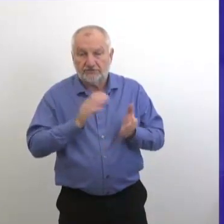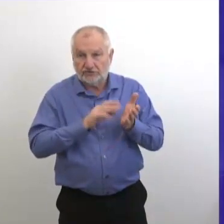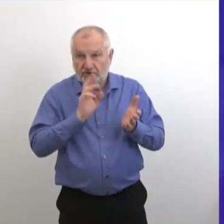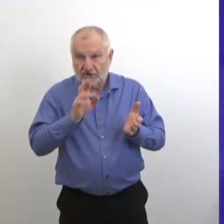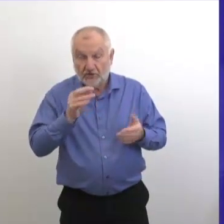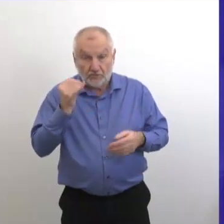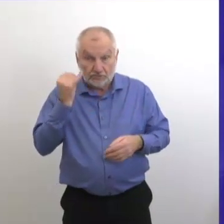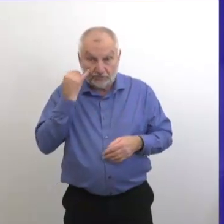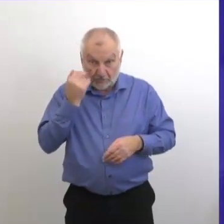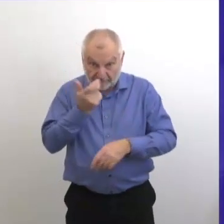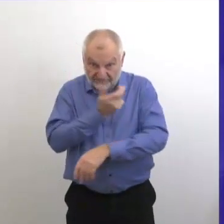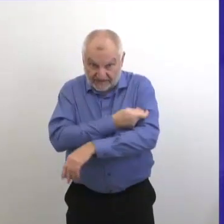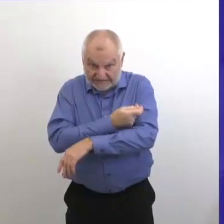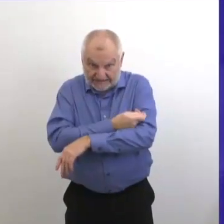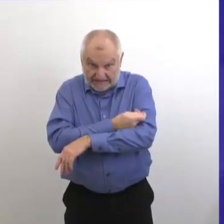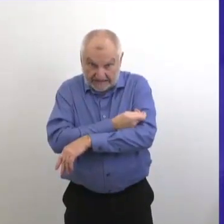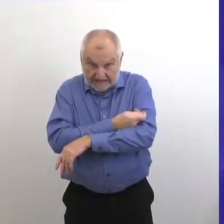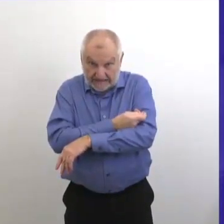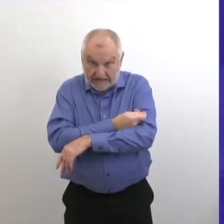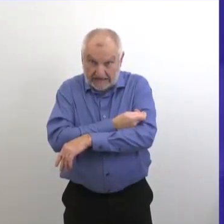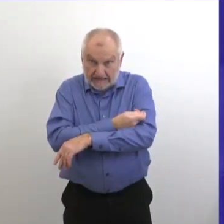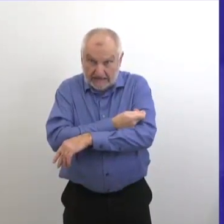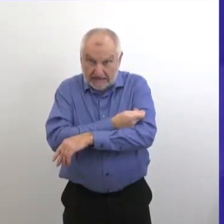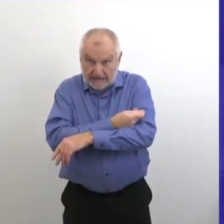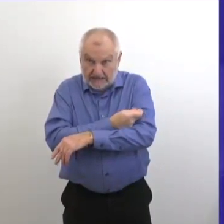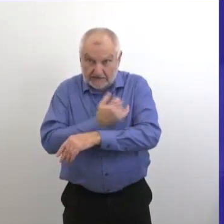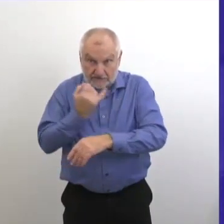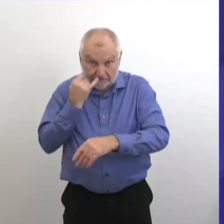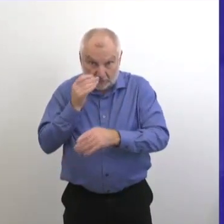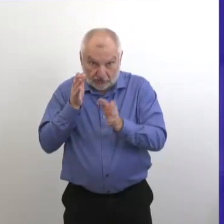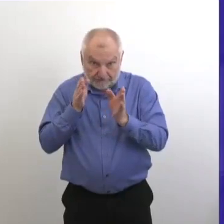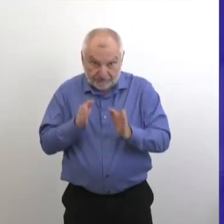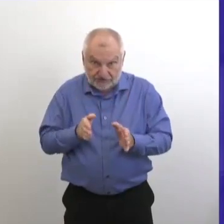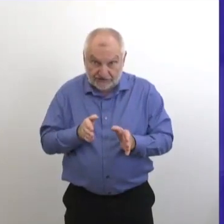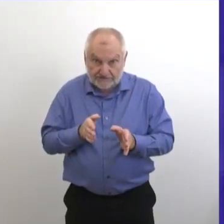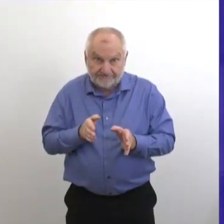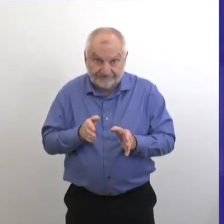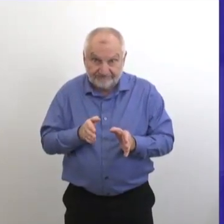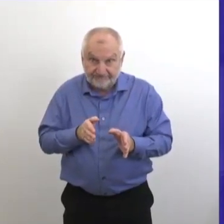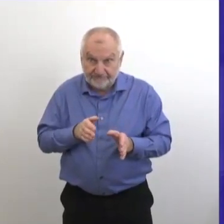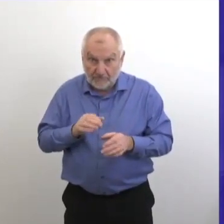Alors, est-ce que le vaccin fonctionnerait pour les gens qui ont déjà eu la COVID ?